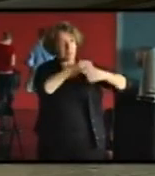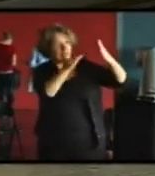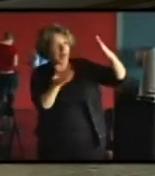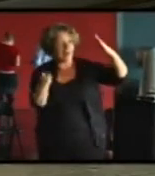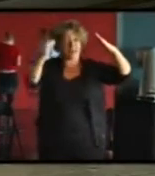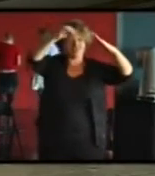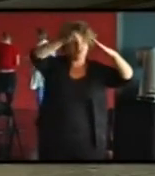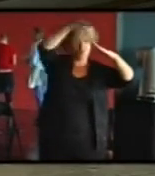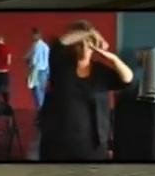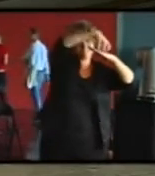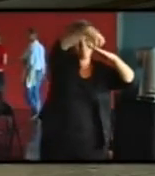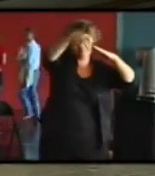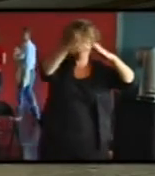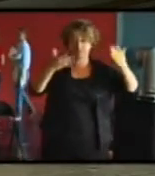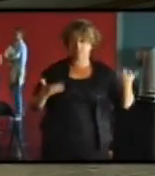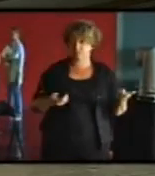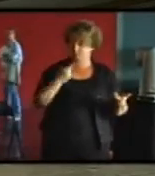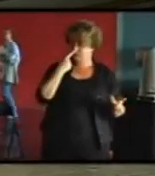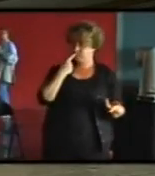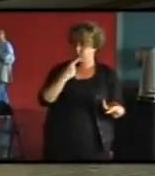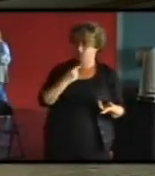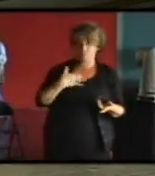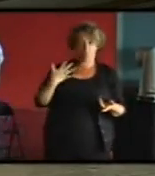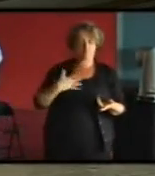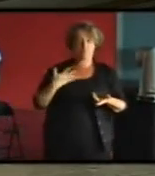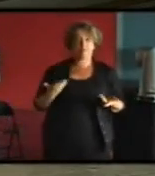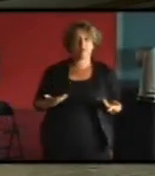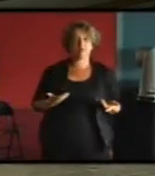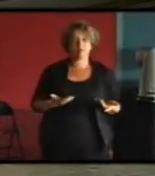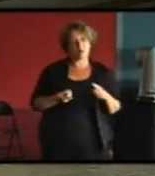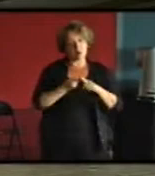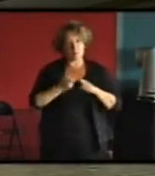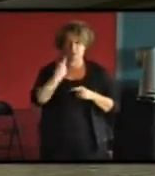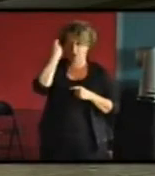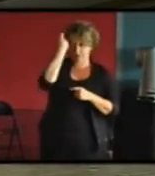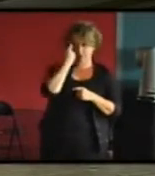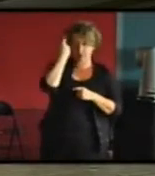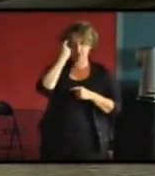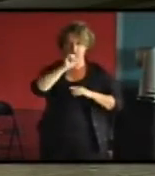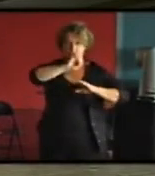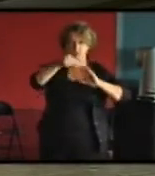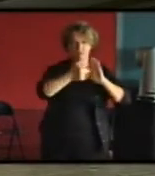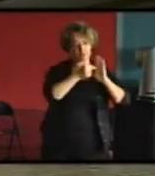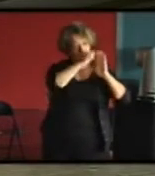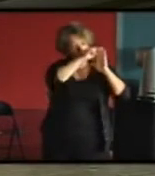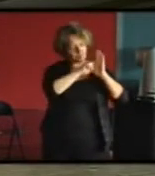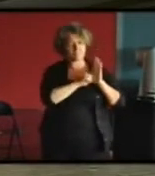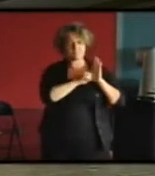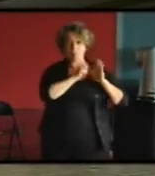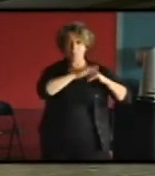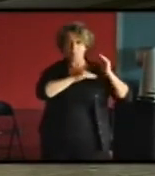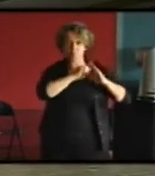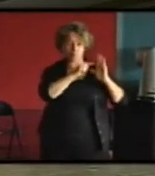posées je n'ai pas la réponse mais c'est posé y compris en termes de transformation de la réglementation des constructions les plans locaux d